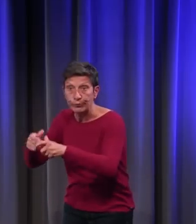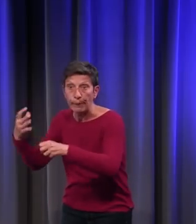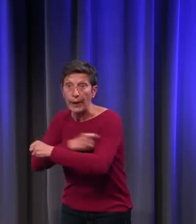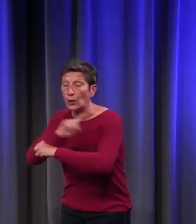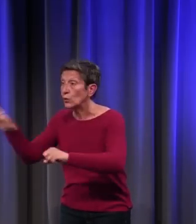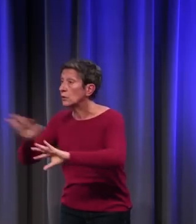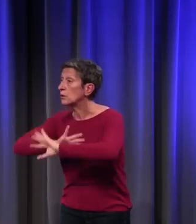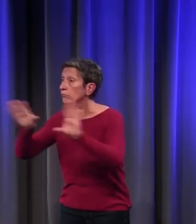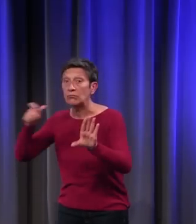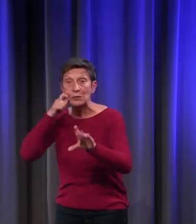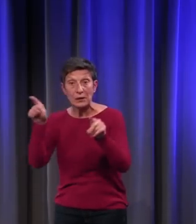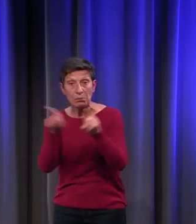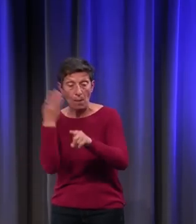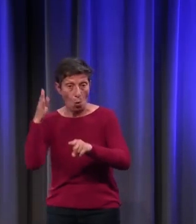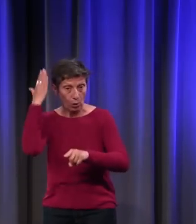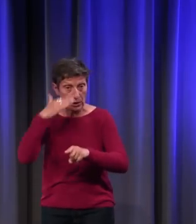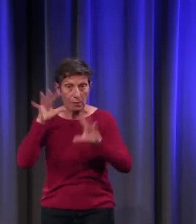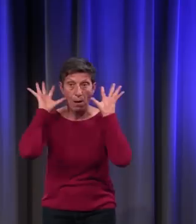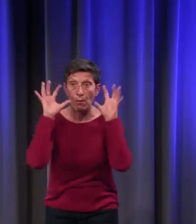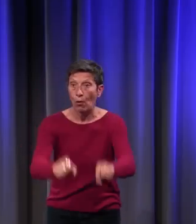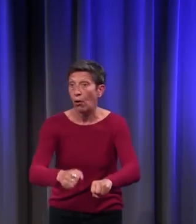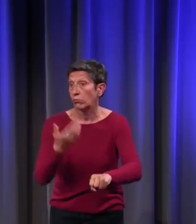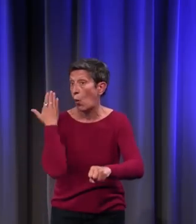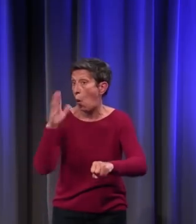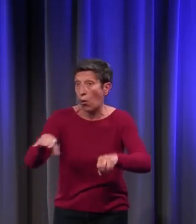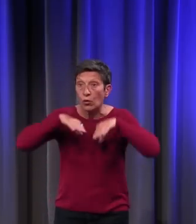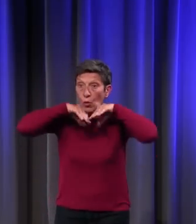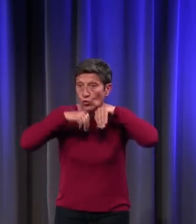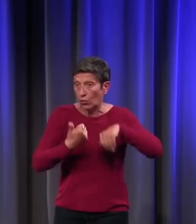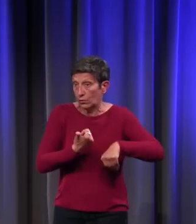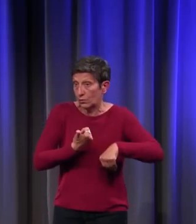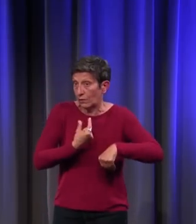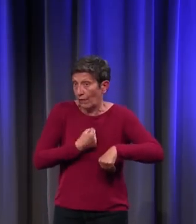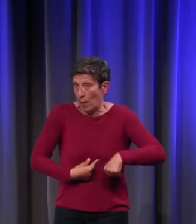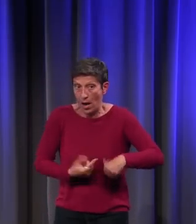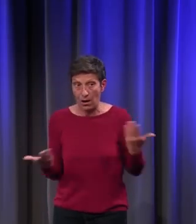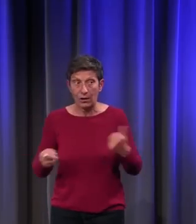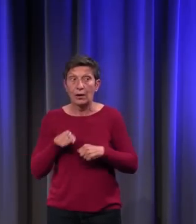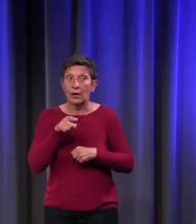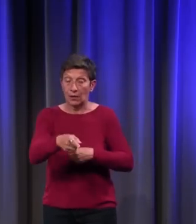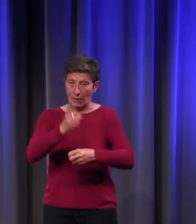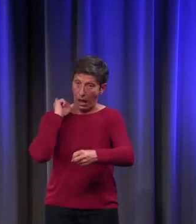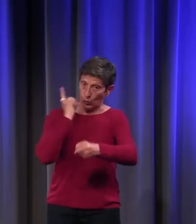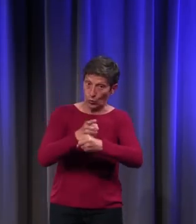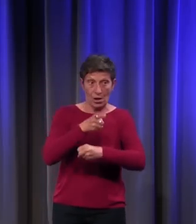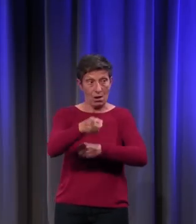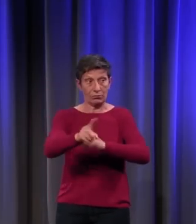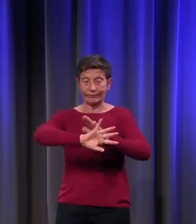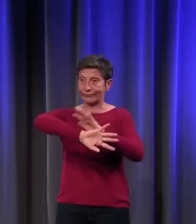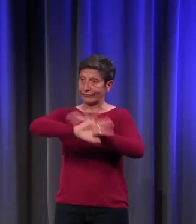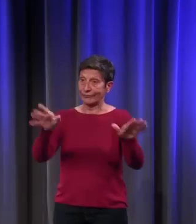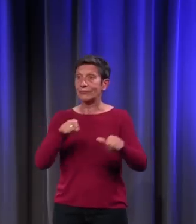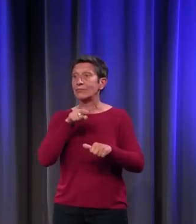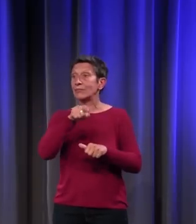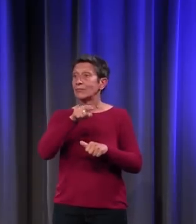autre de la même espèce, une autre truie, par exemple, qui est accusée, qui joue le rôle de l'accusé pendant